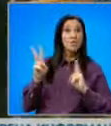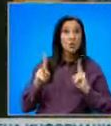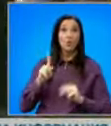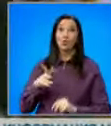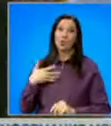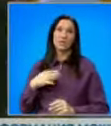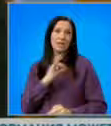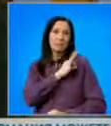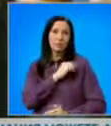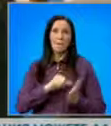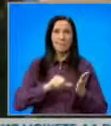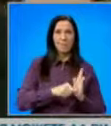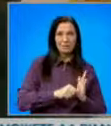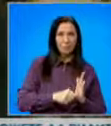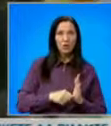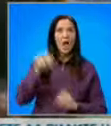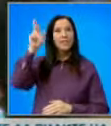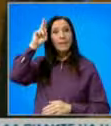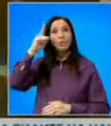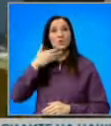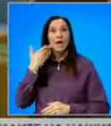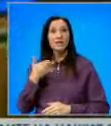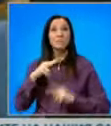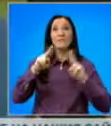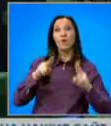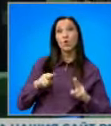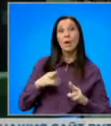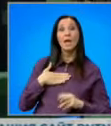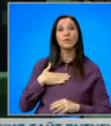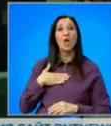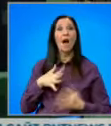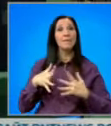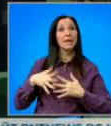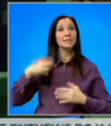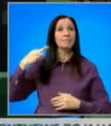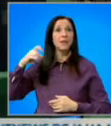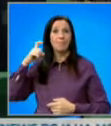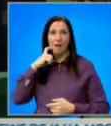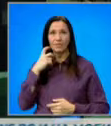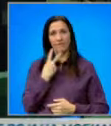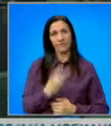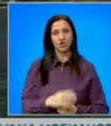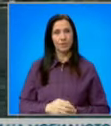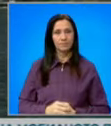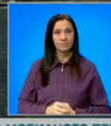иммунизационен паспорт. Дебютна реч пред форума държава американският президент Джо Байден, още от Мартин Гитцов.